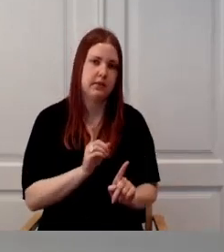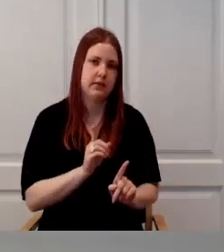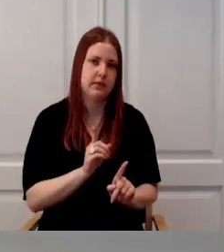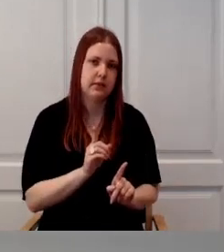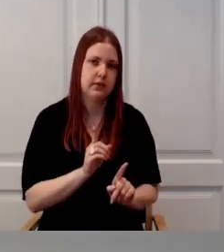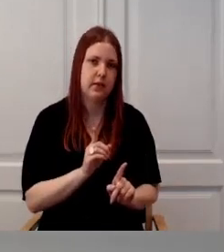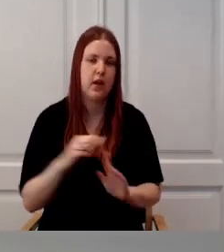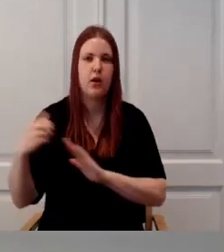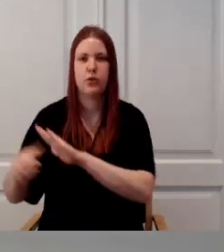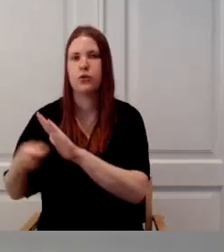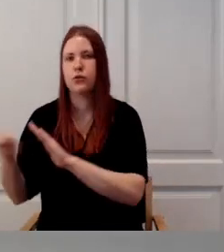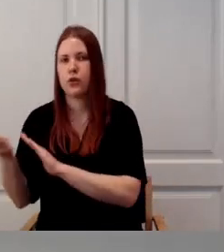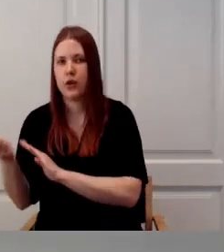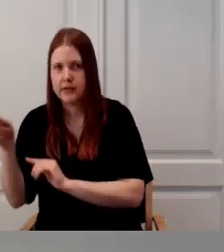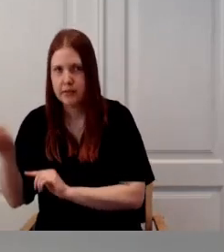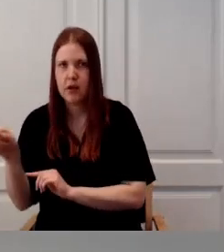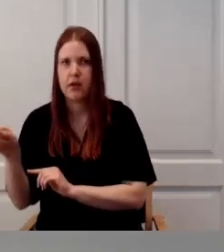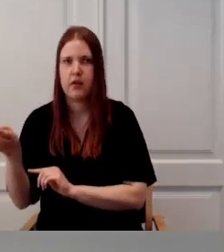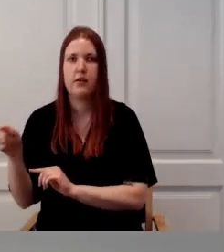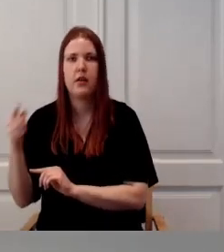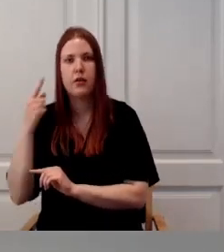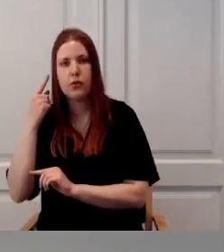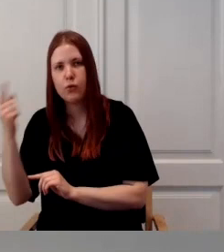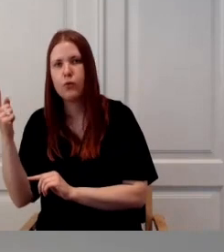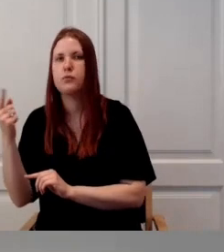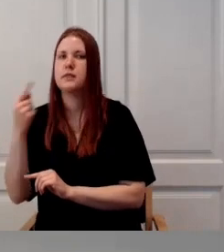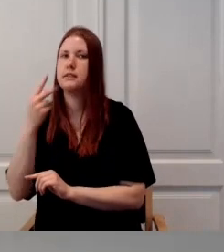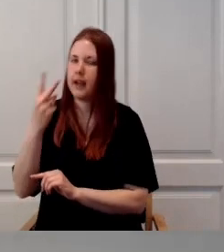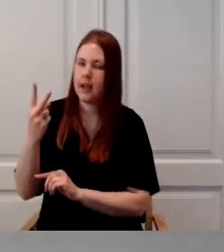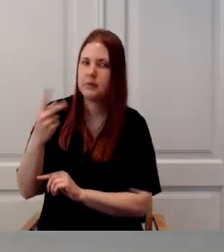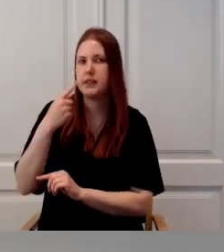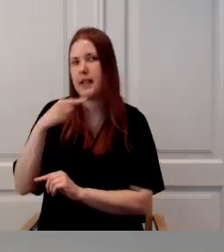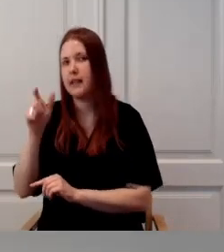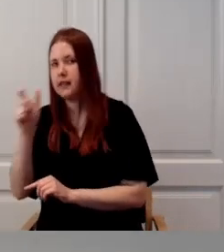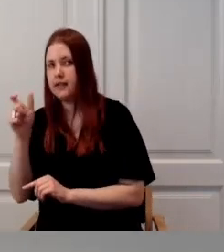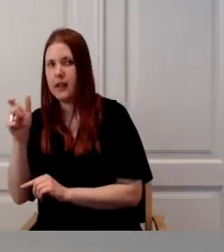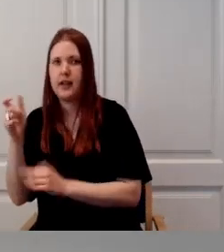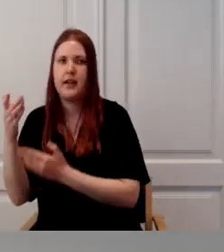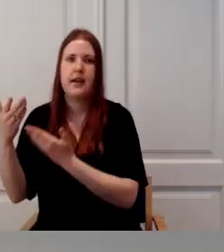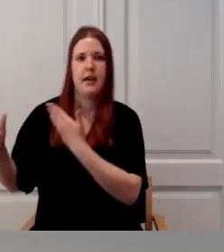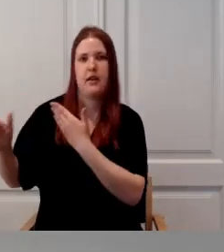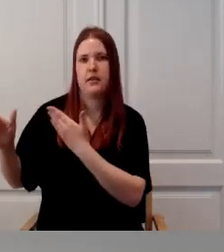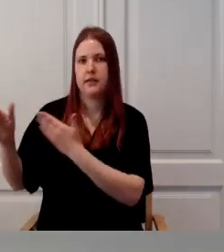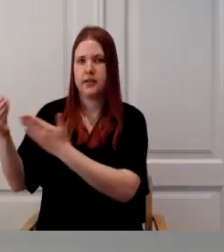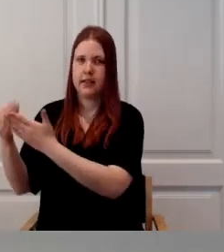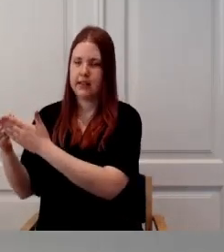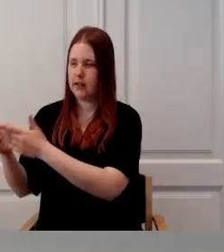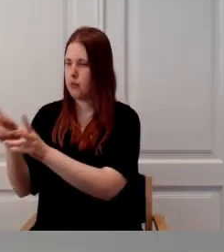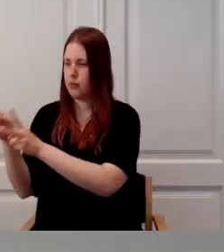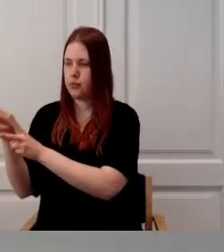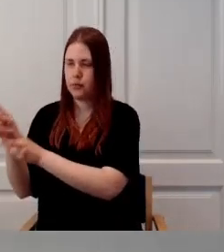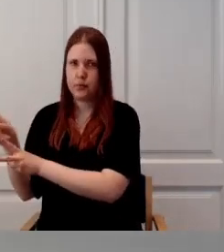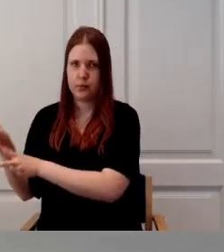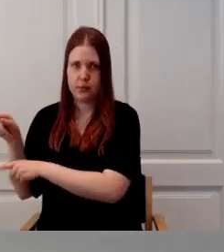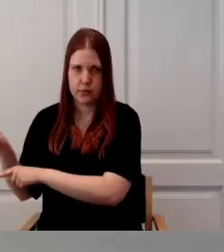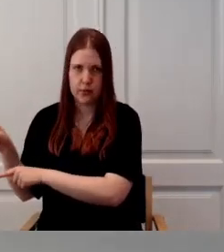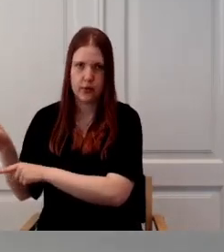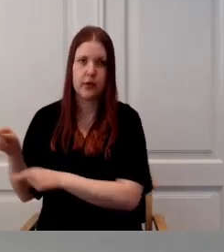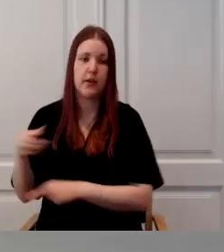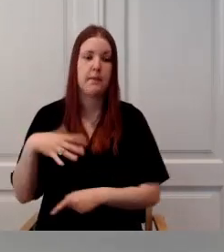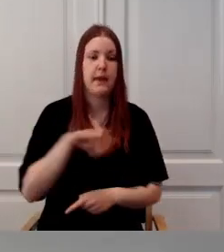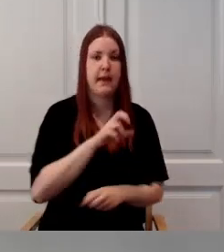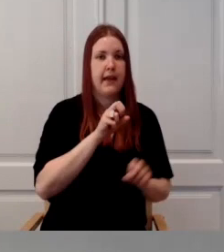hindab eraldiga nägemist, kuulmist ja keelt kõnet, need me võtame siis seal eraldi. Ja meie ekspertarst saab sellel